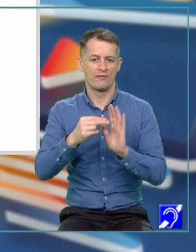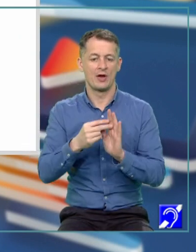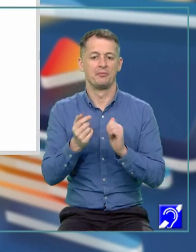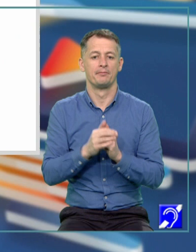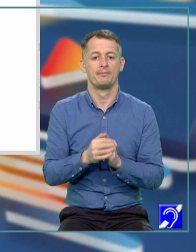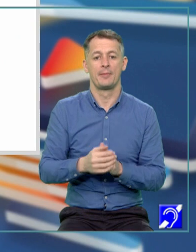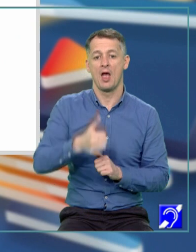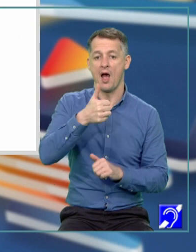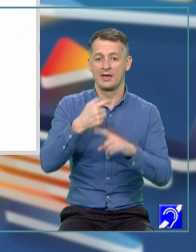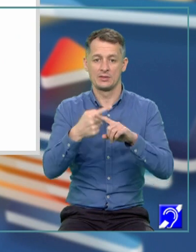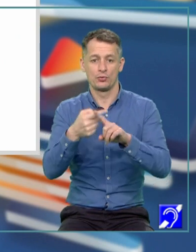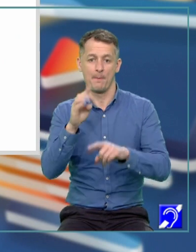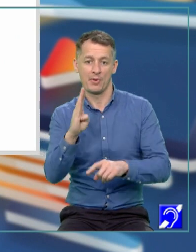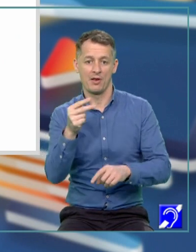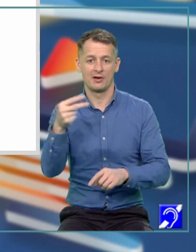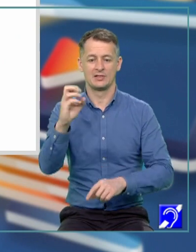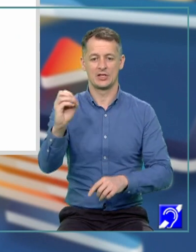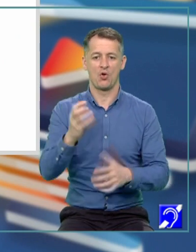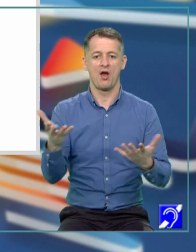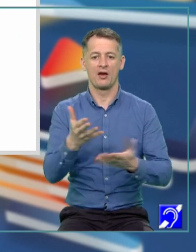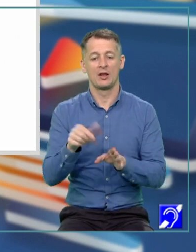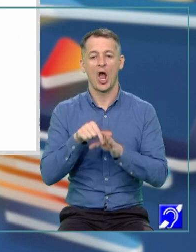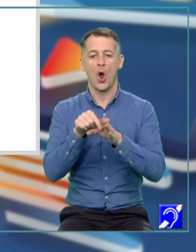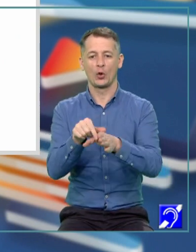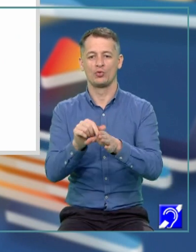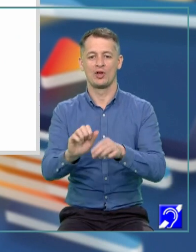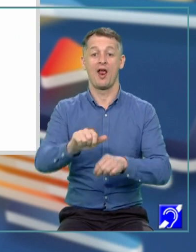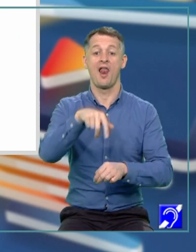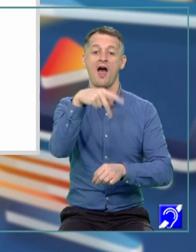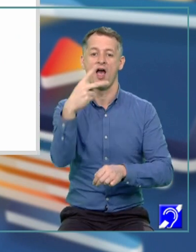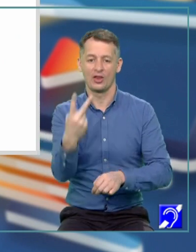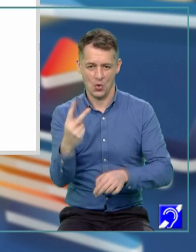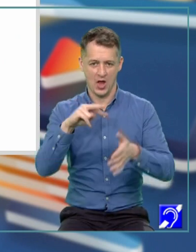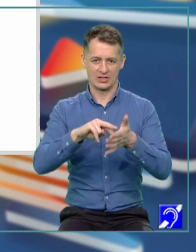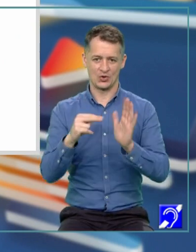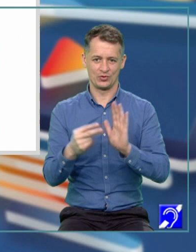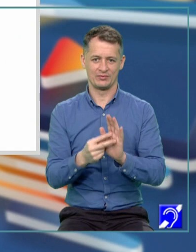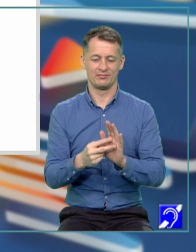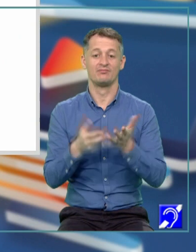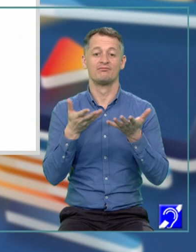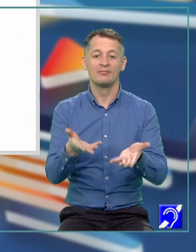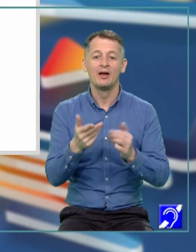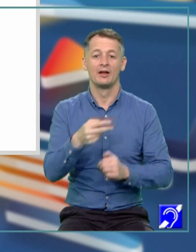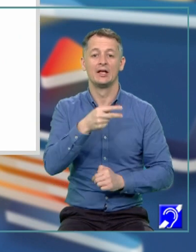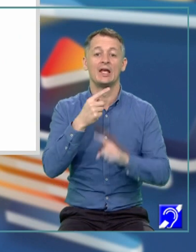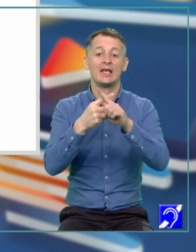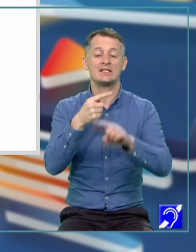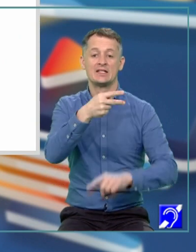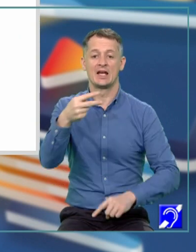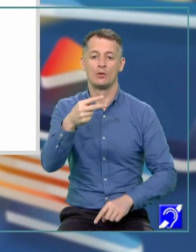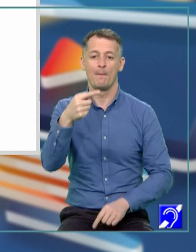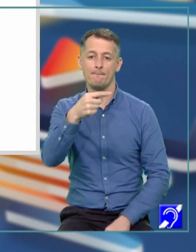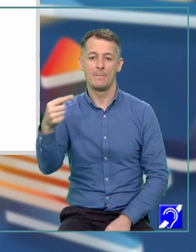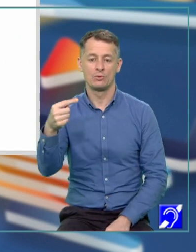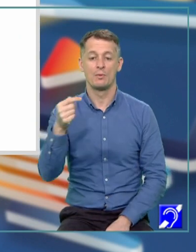și anume AX plus B este 0, care ne conduce la cea de-a doua soluție, și anume X este egal cu